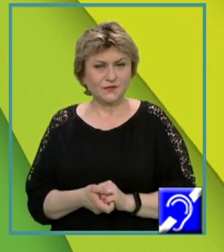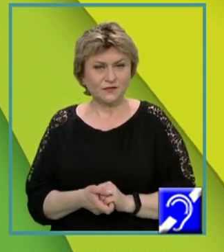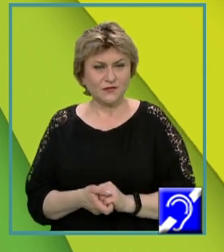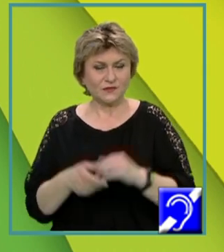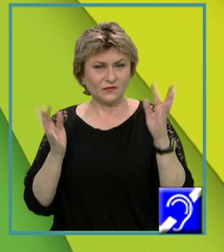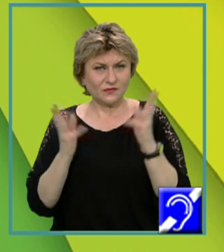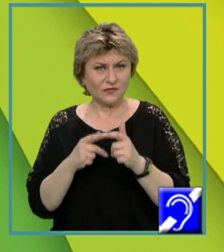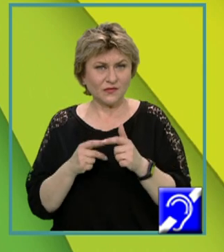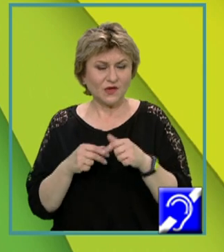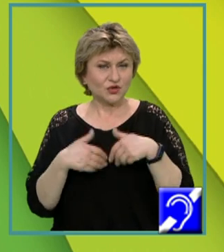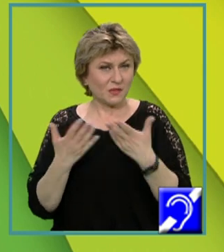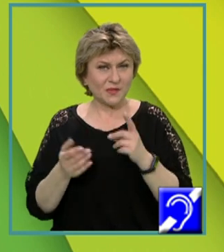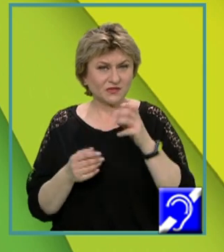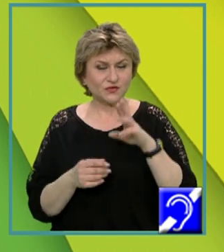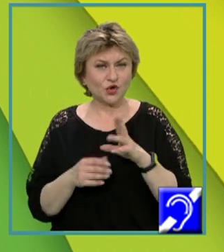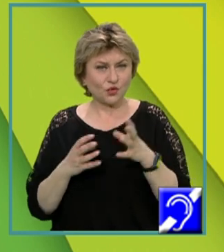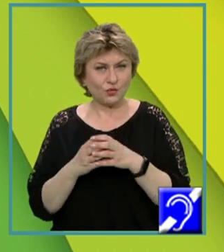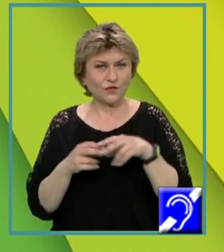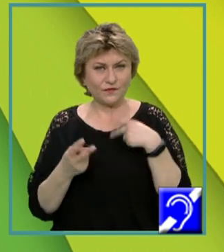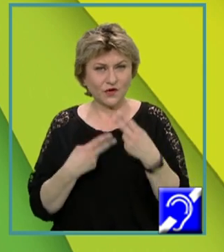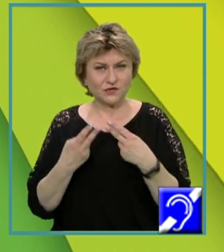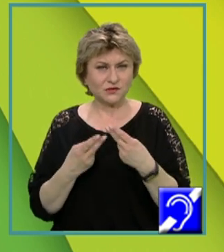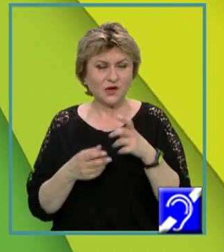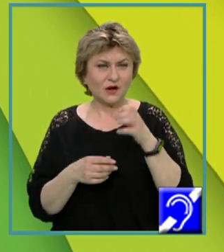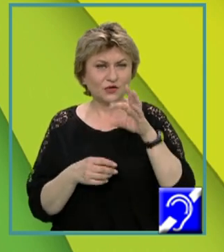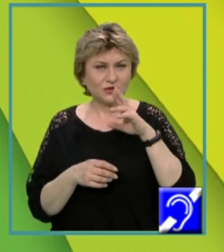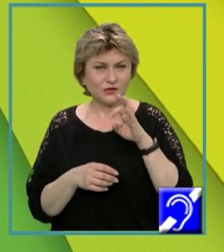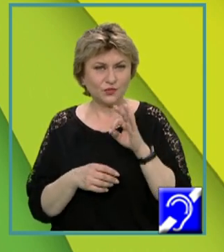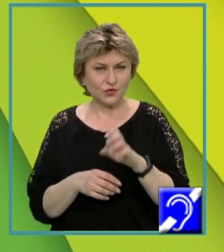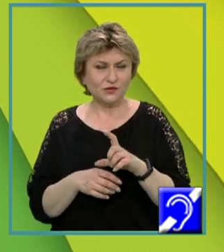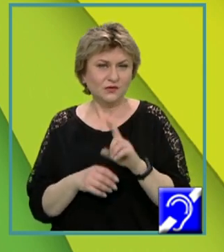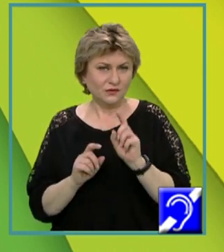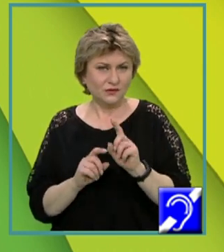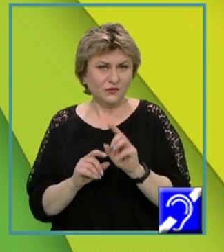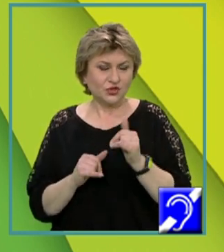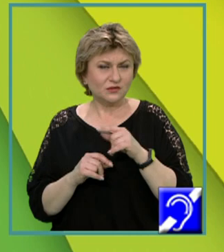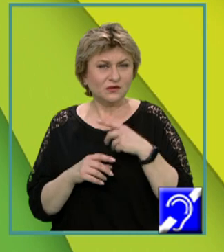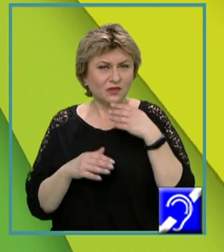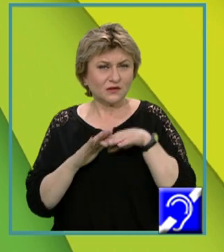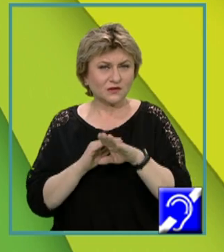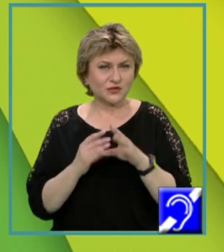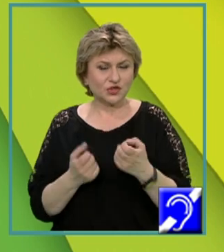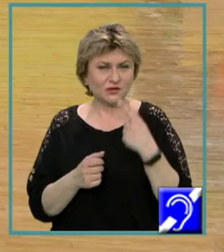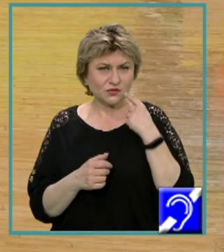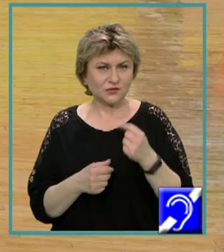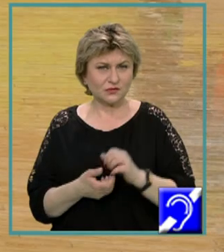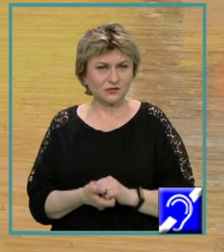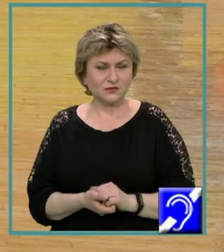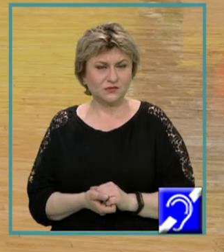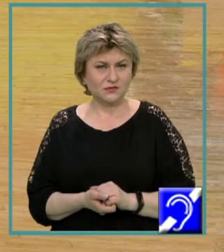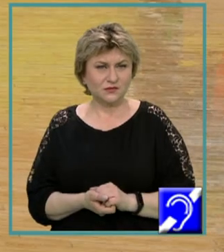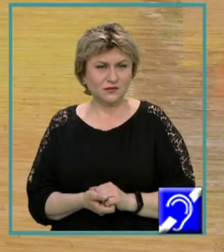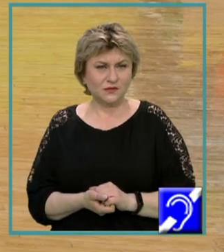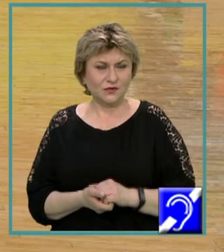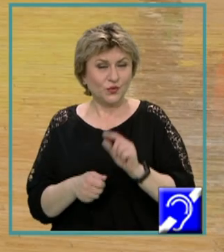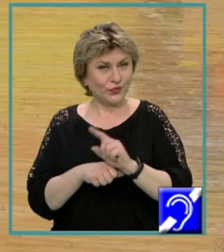calculează cel mai mare divizor comun, folosind algoritmul lui Euclid și transmite rezultatul. În C,